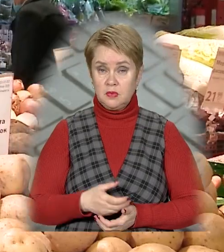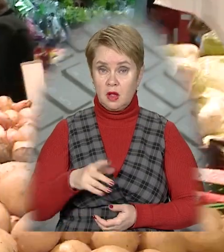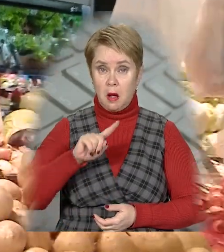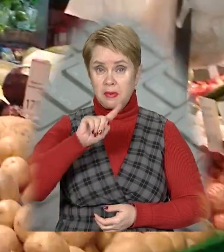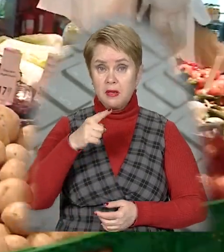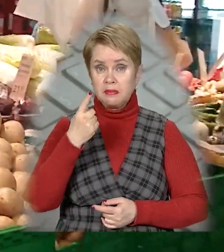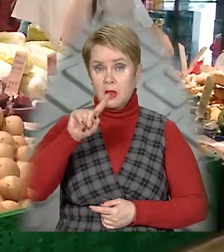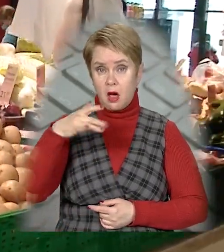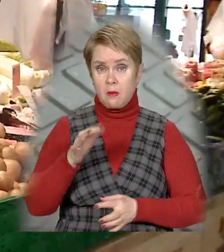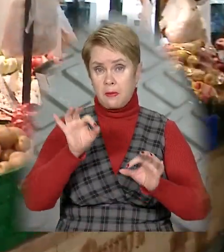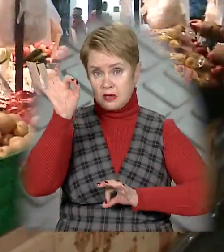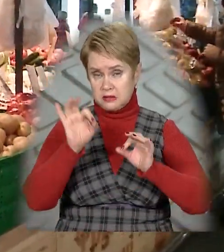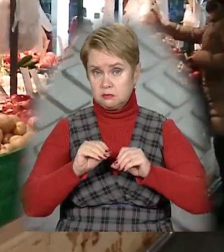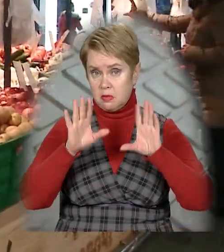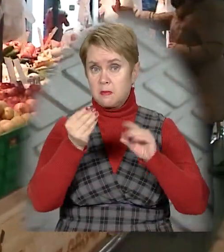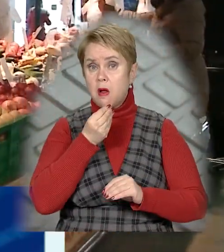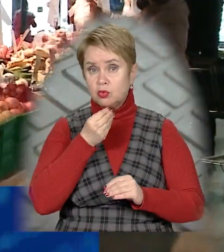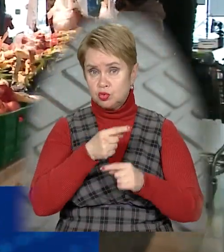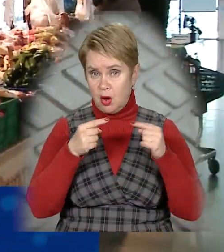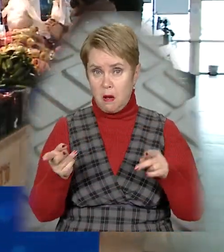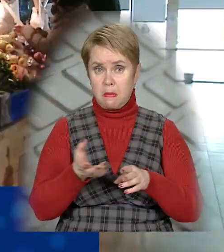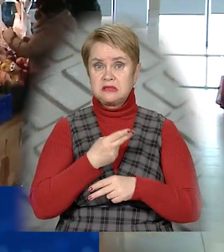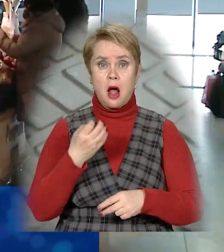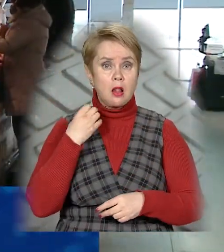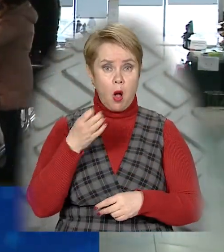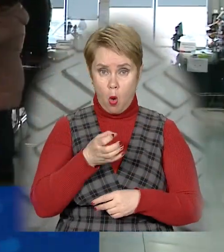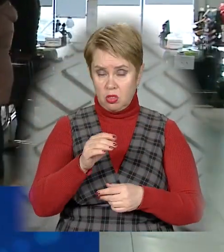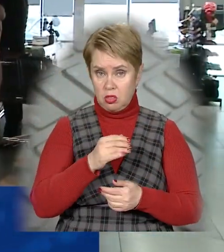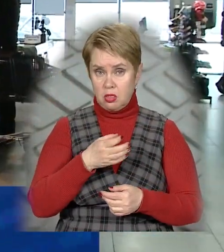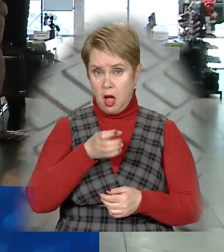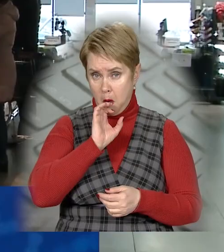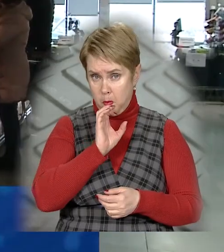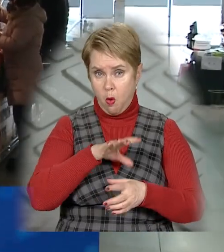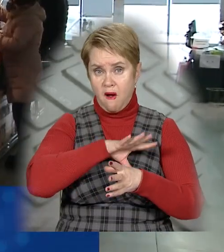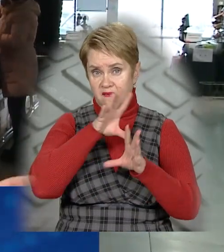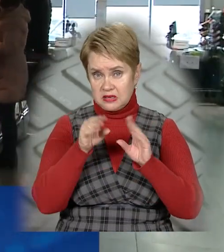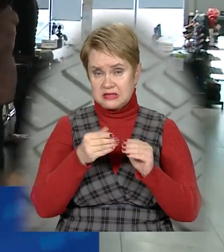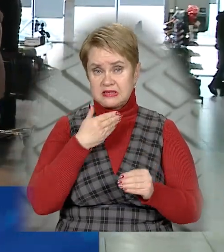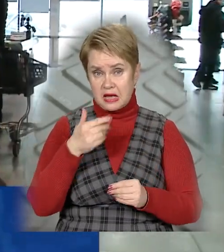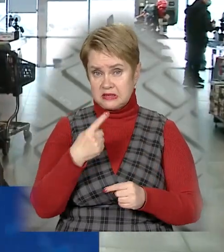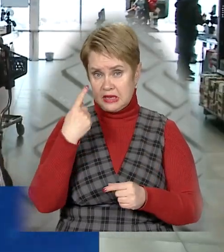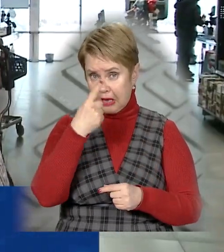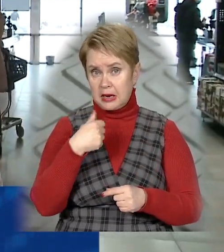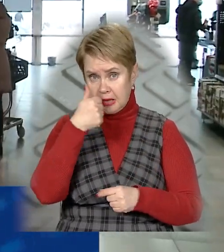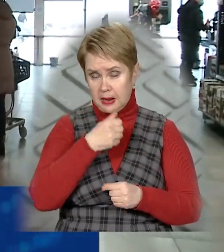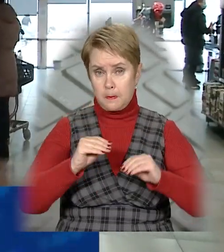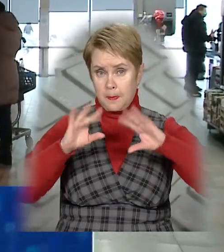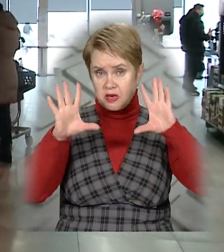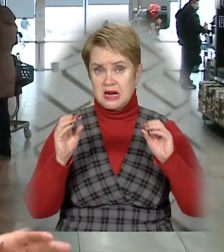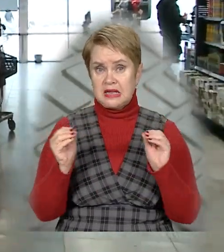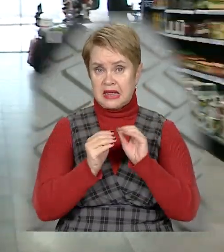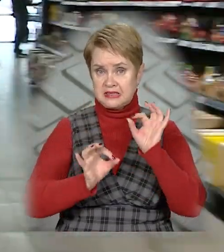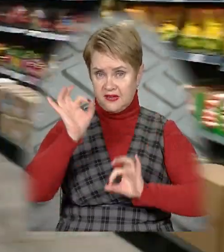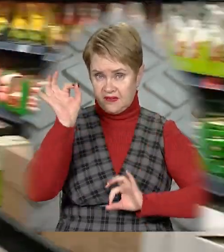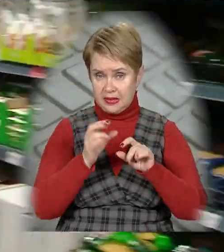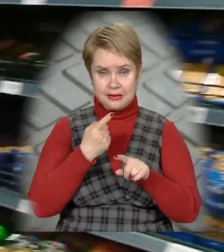Майже на півтора відсотка зросли ціни на продукти харчування та безалкогольні напої протягом грудня. Загалом же за останній рік все подорожчало на понад